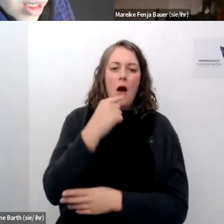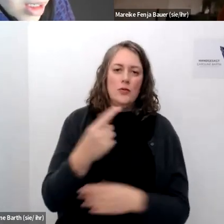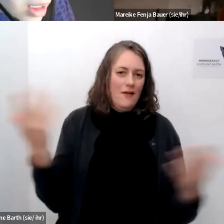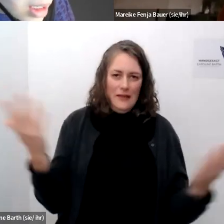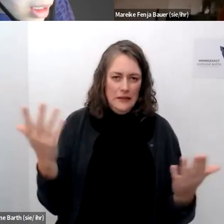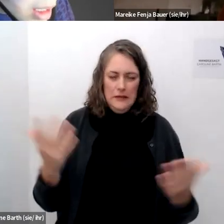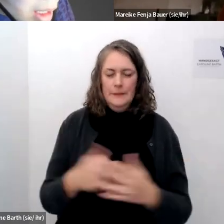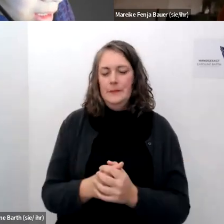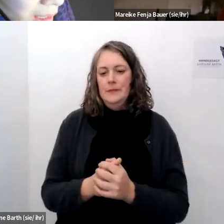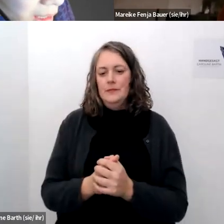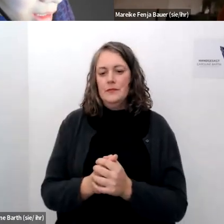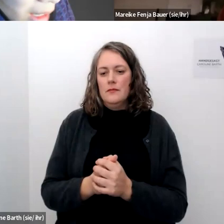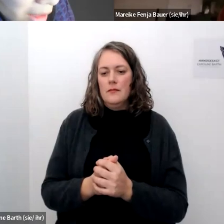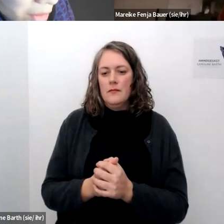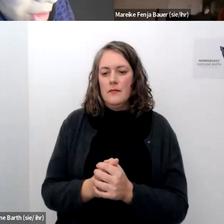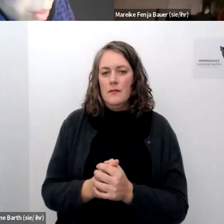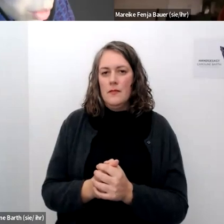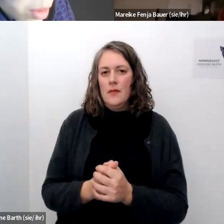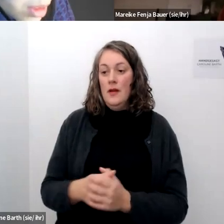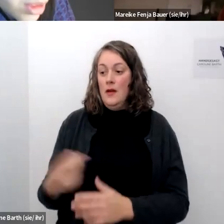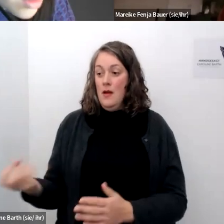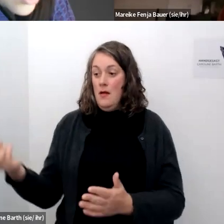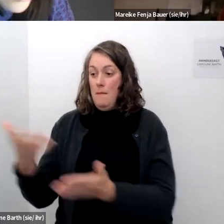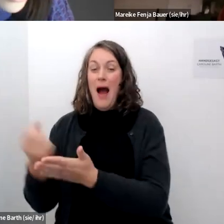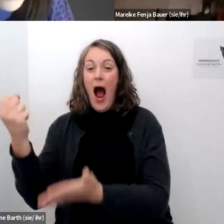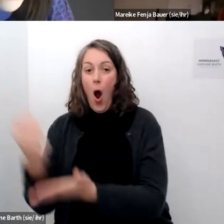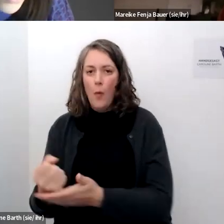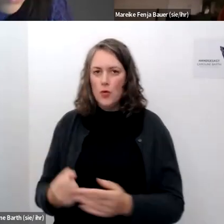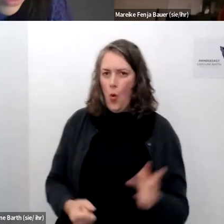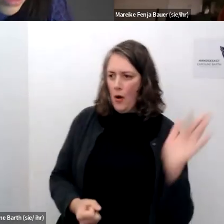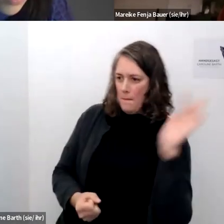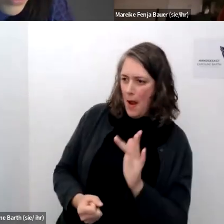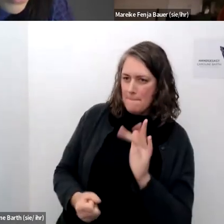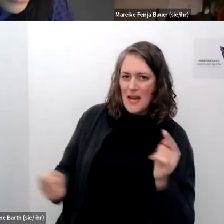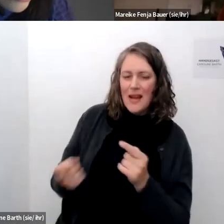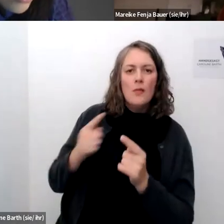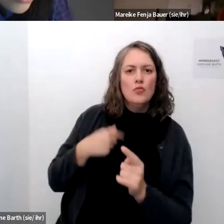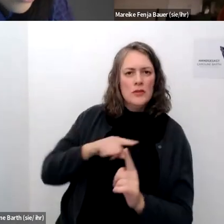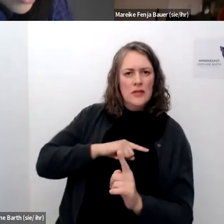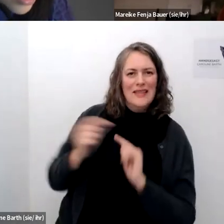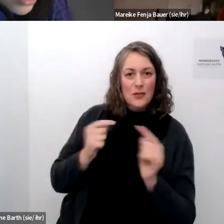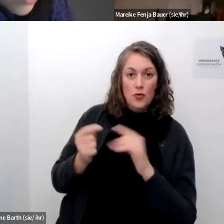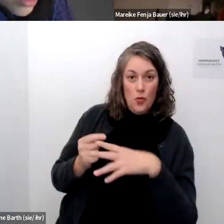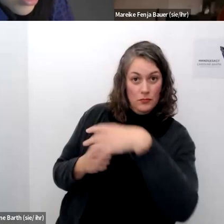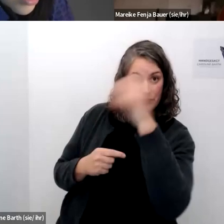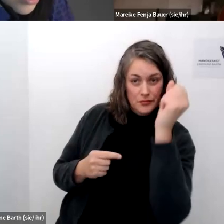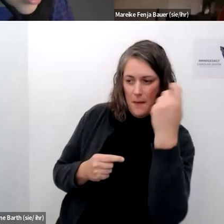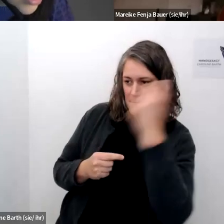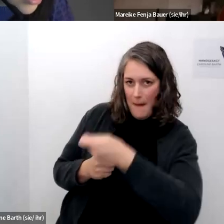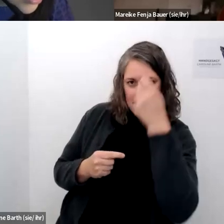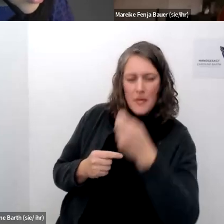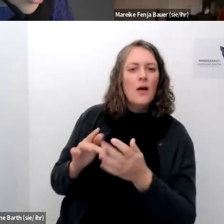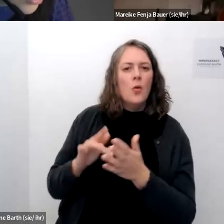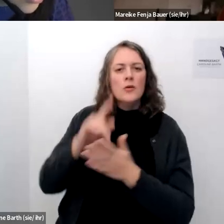gegenrede gegangen wird muss die diskussion auch gewonnen werden da sonst nur die reichweite